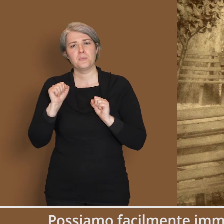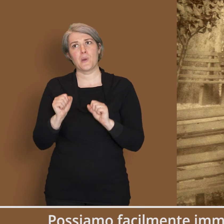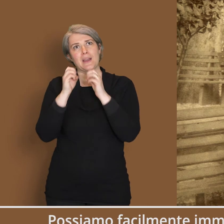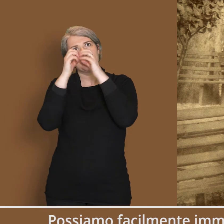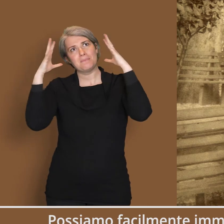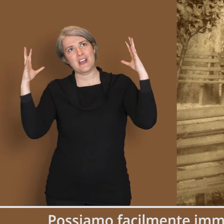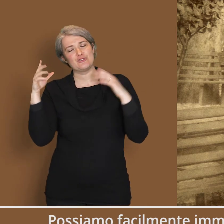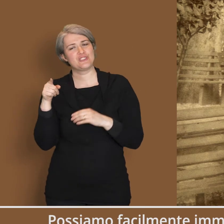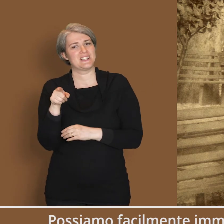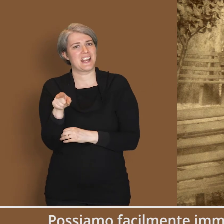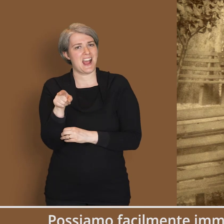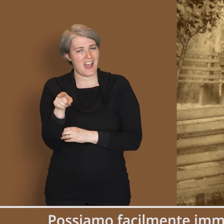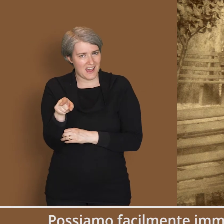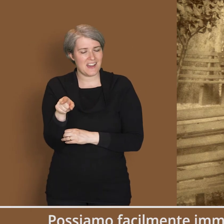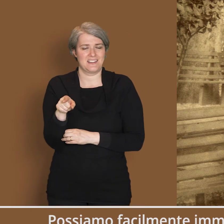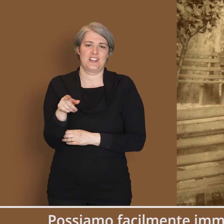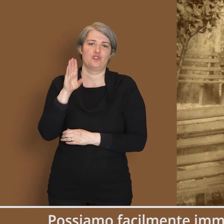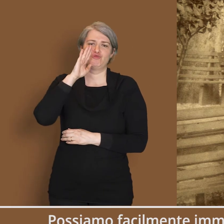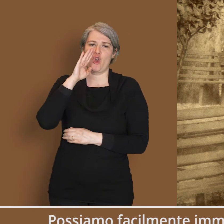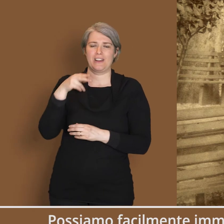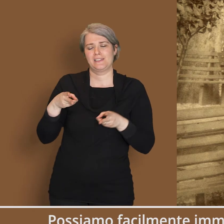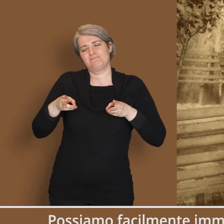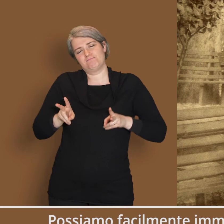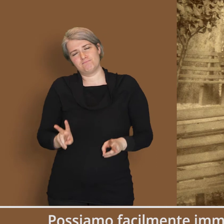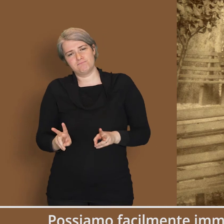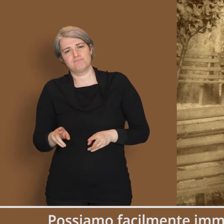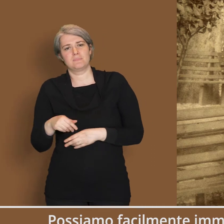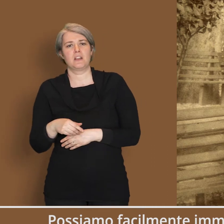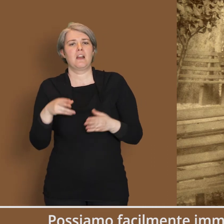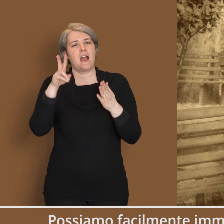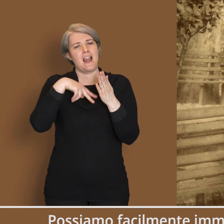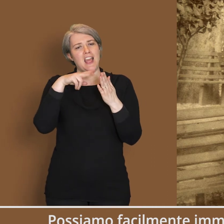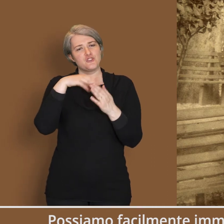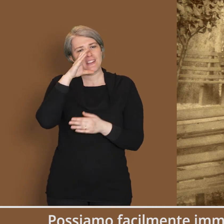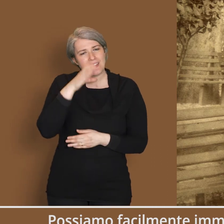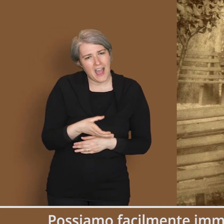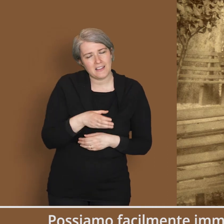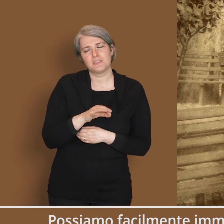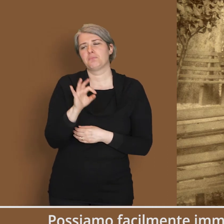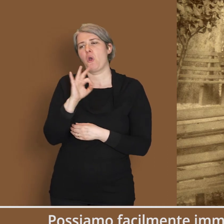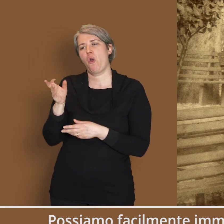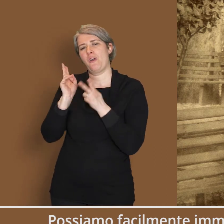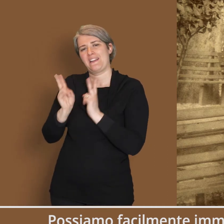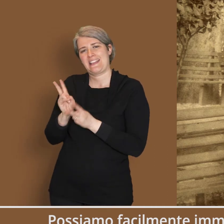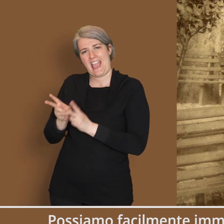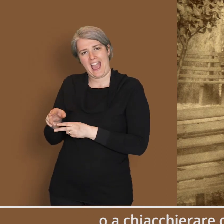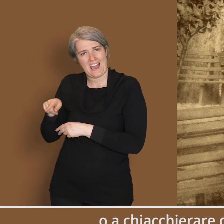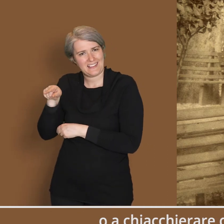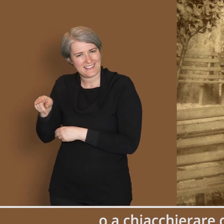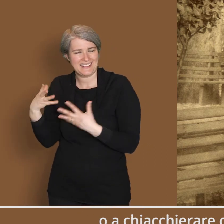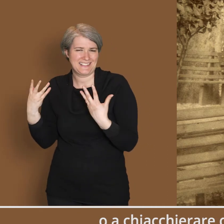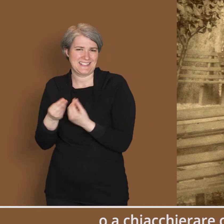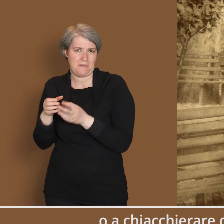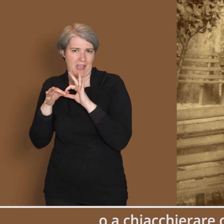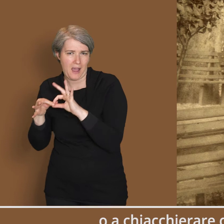Possiamo facilmente immaginare il grande statista seduto su quella panchina, immerso nella lettura del suo amato Dante o a